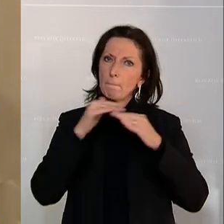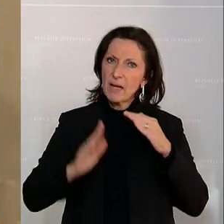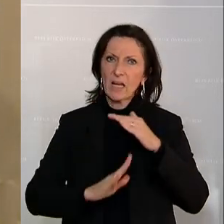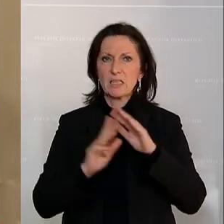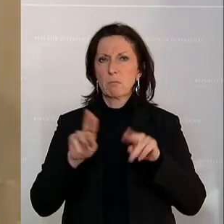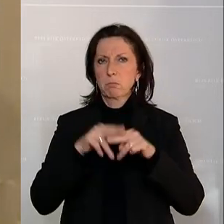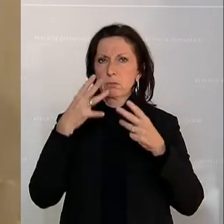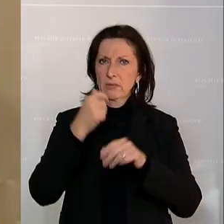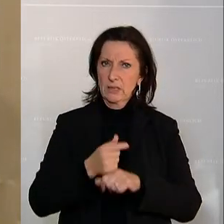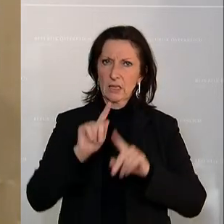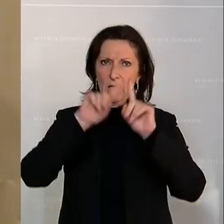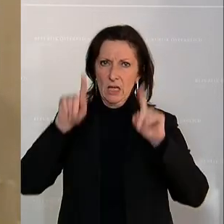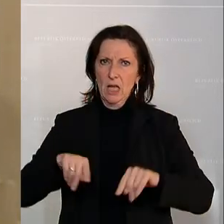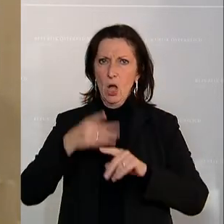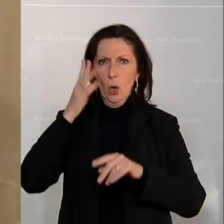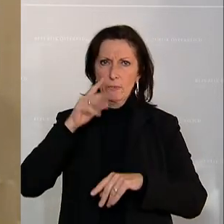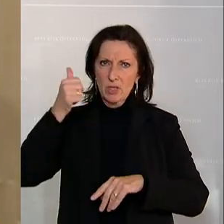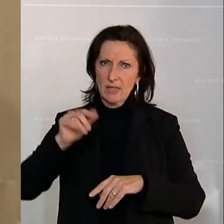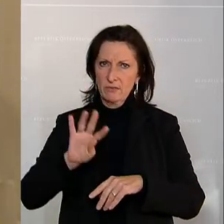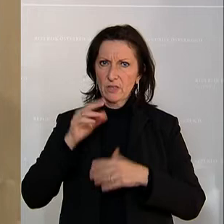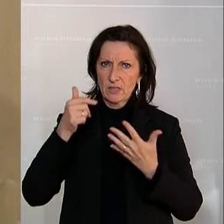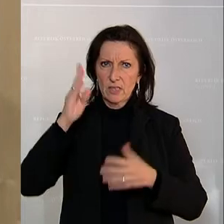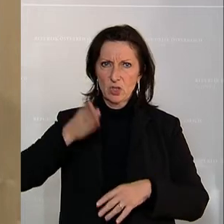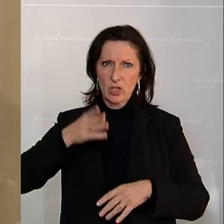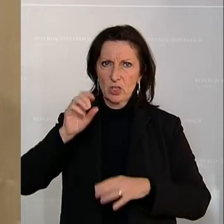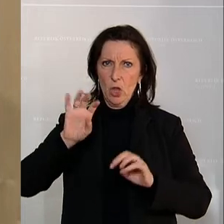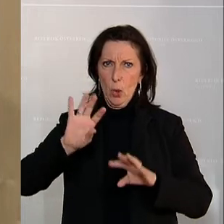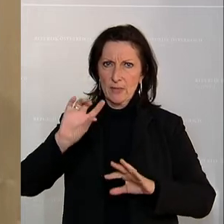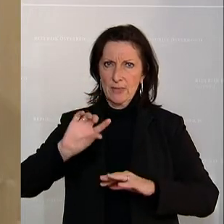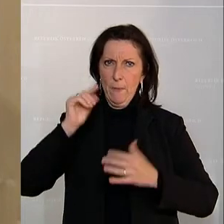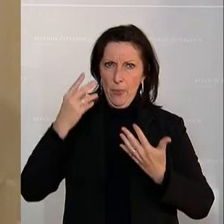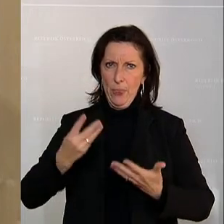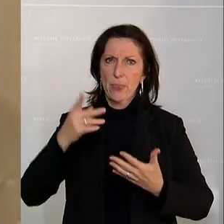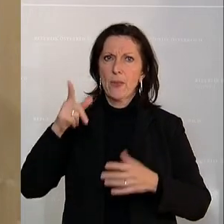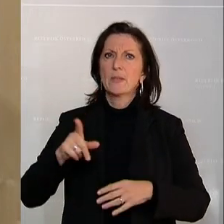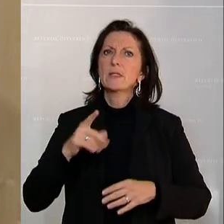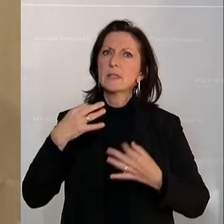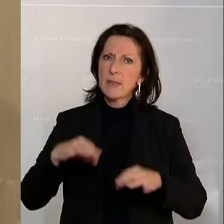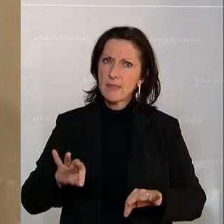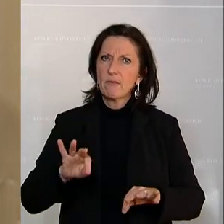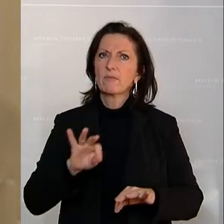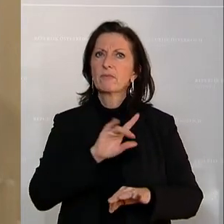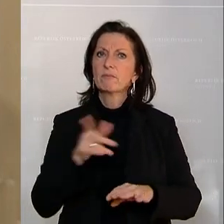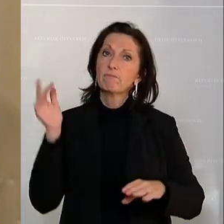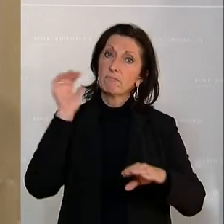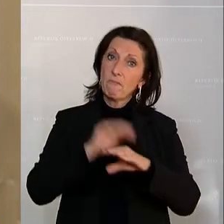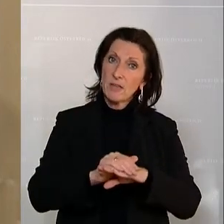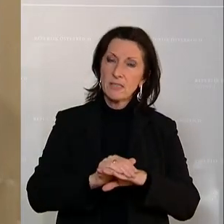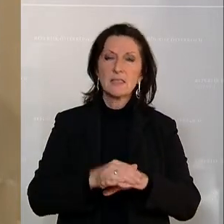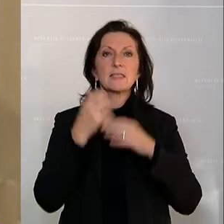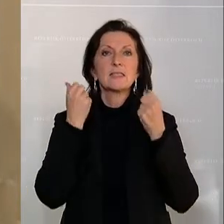Bundesgesetzplatz Römisch 1 Nummer 64-1997 eine Befugnis zur Festlegung eines